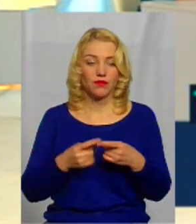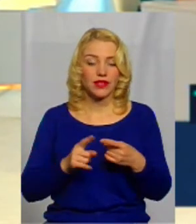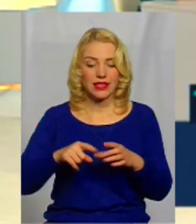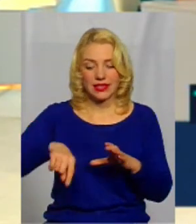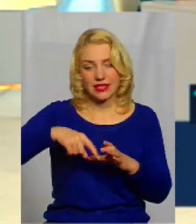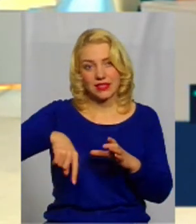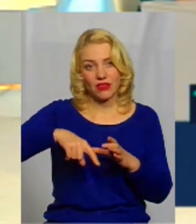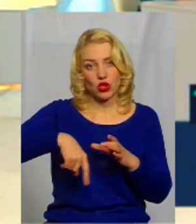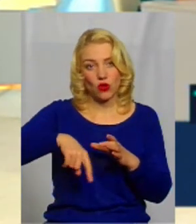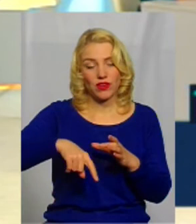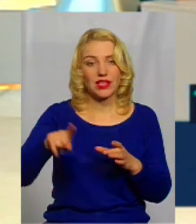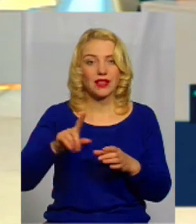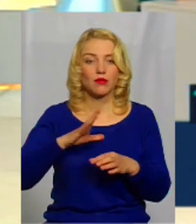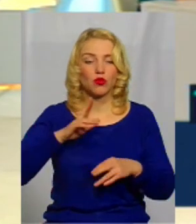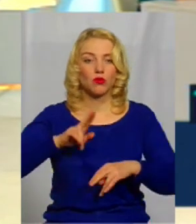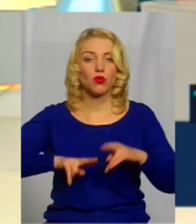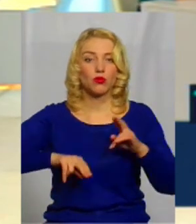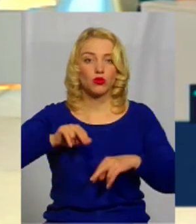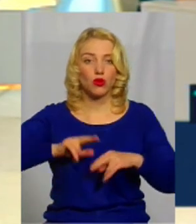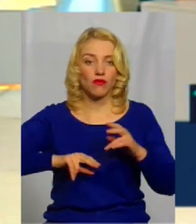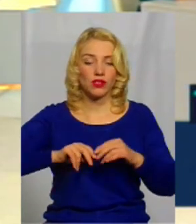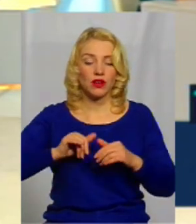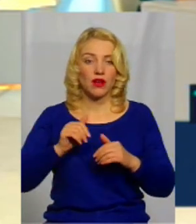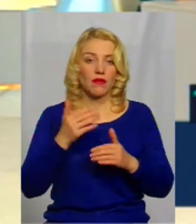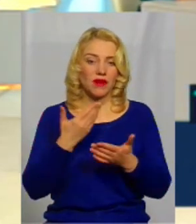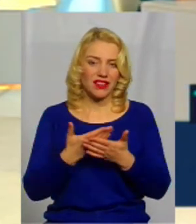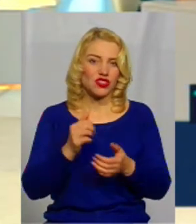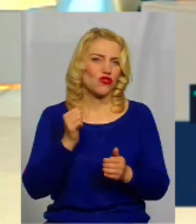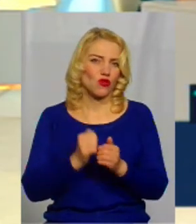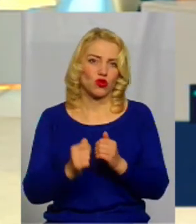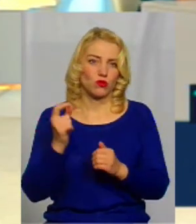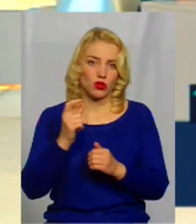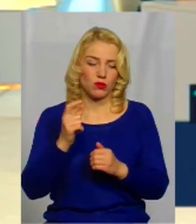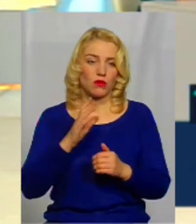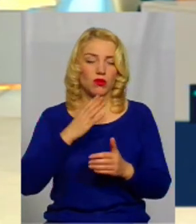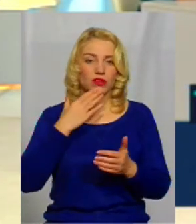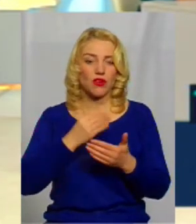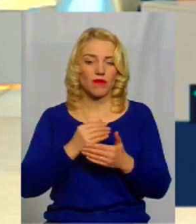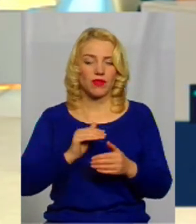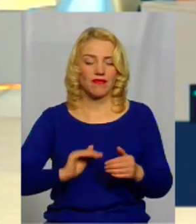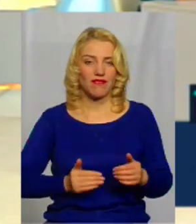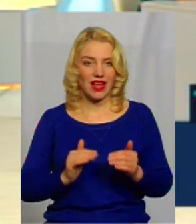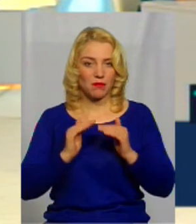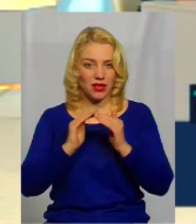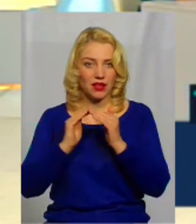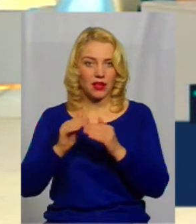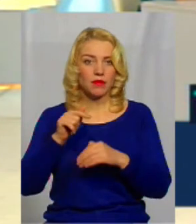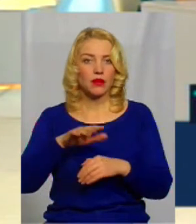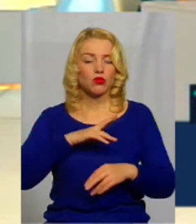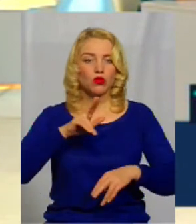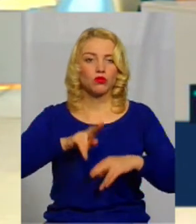сверловини, які були побудовані у свій час. Практично в кожному господарстві були ферми, і були побудовані